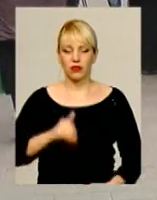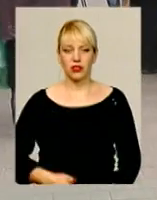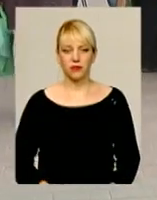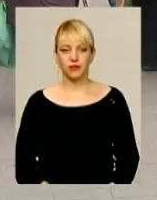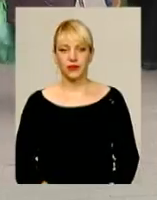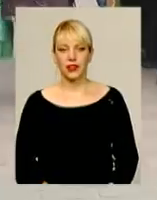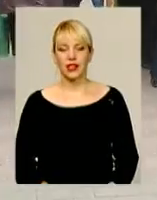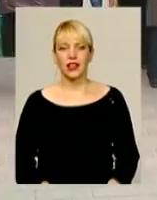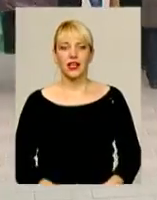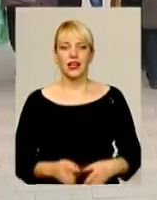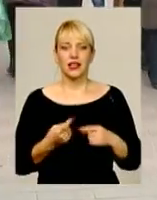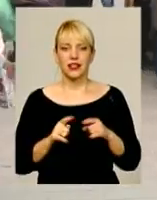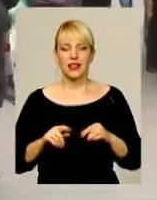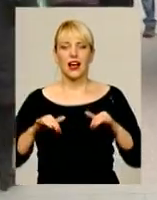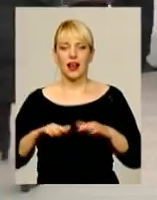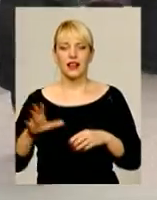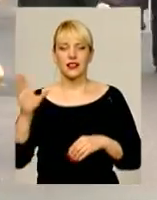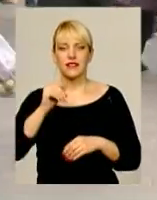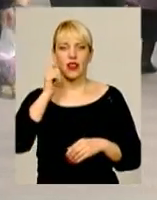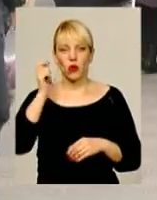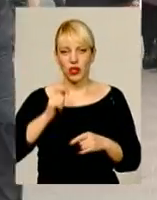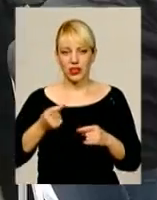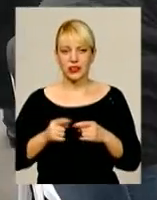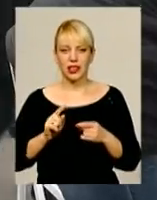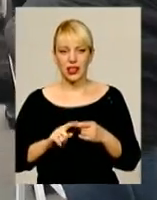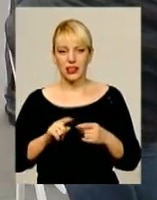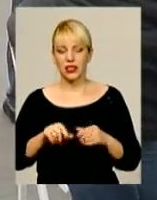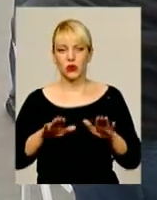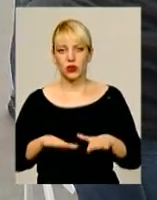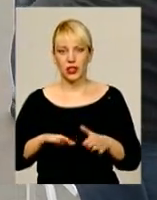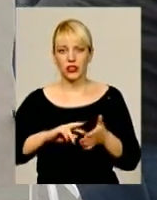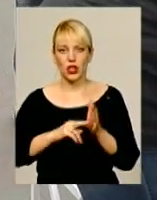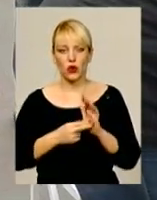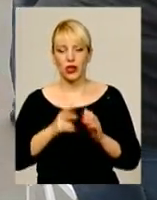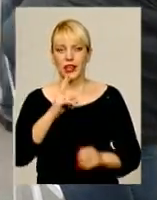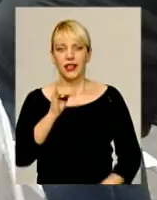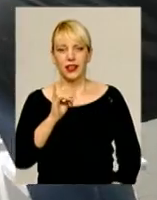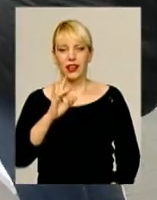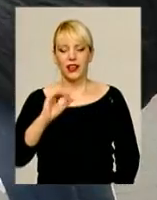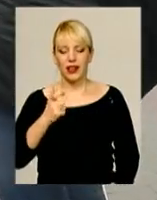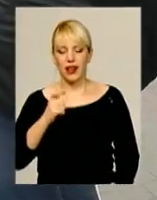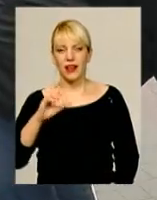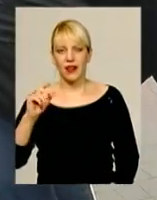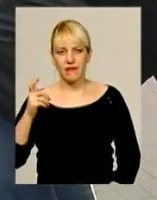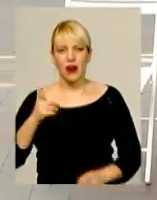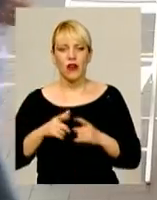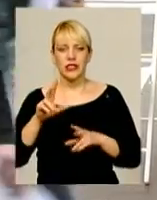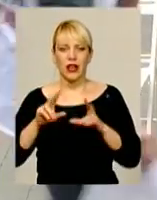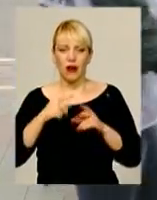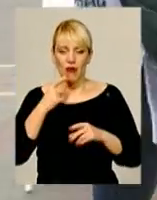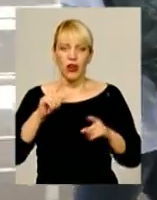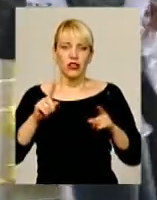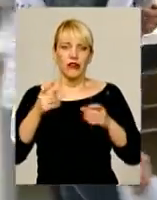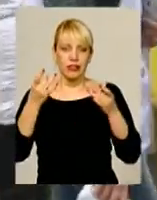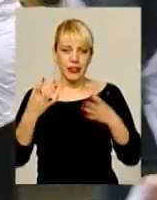Акція «Тарифний спротив» – всеукраїнська. Її тутешній координатор Ігор Кирєєв запевняє, він звичайний хмельницький